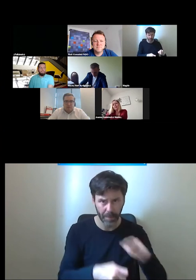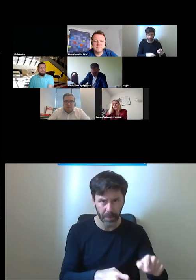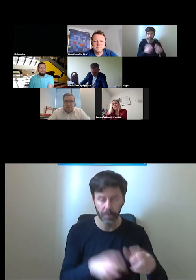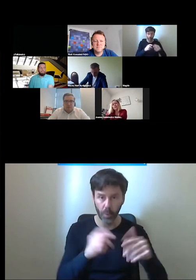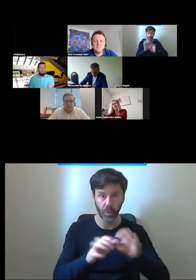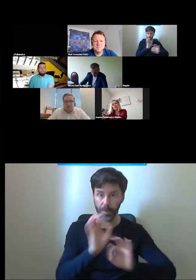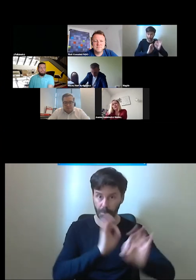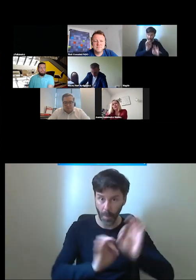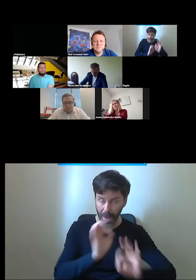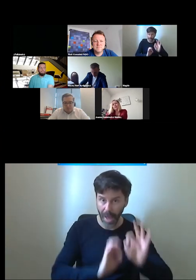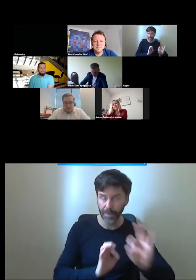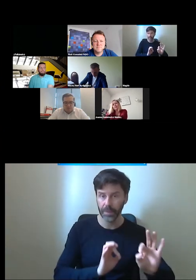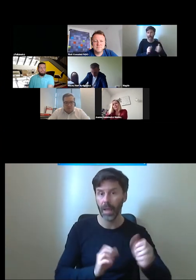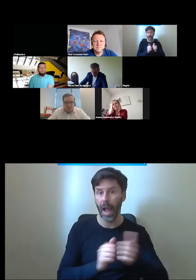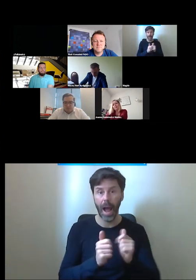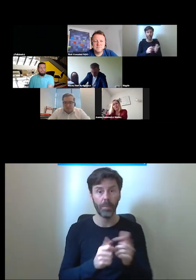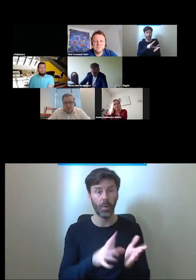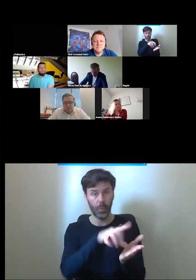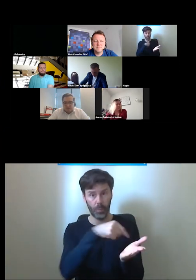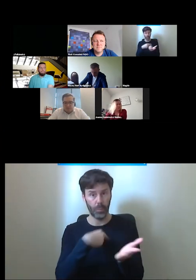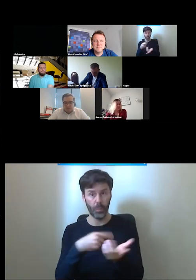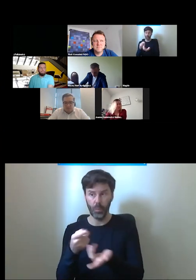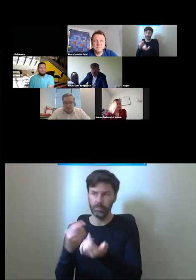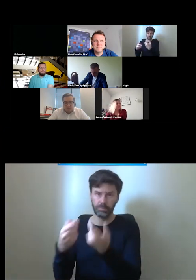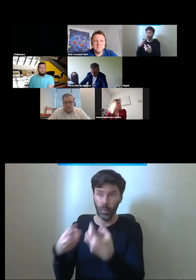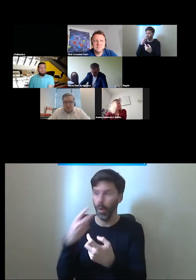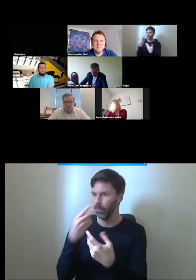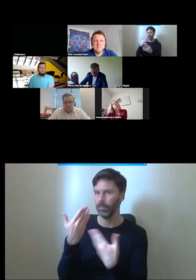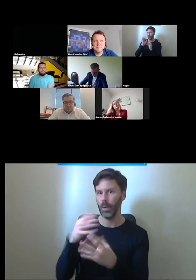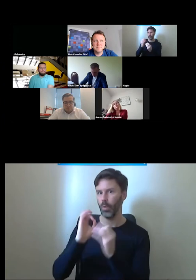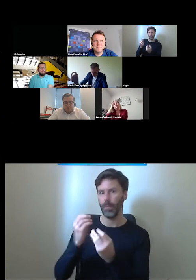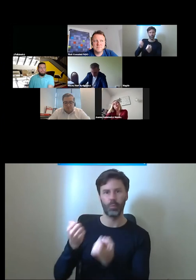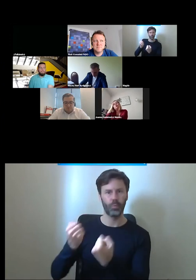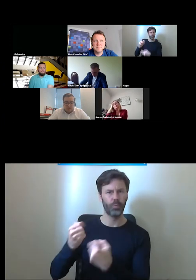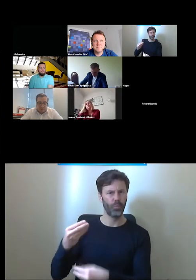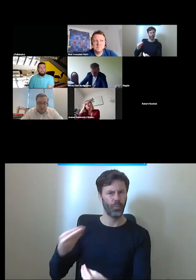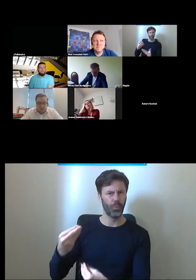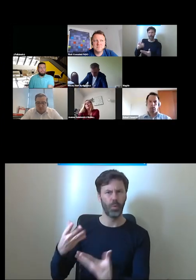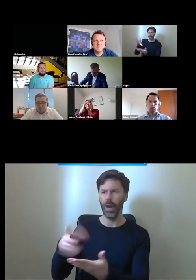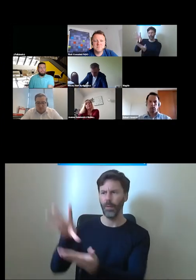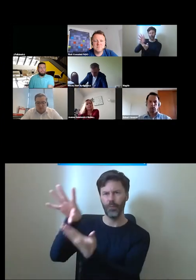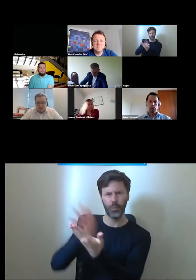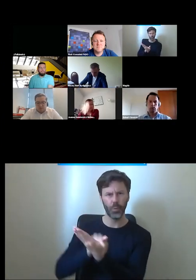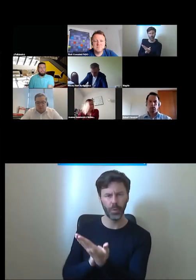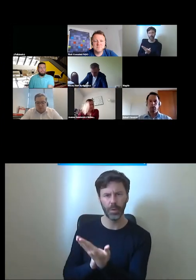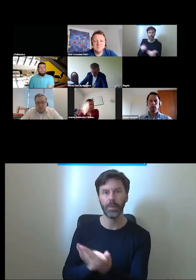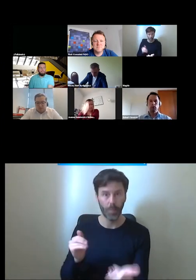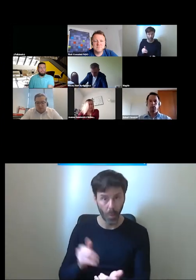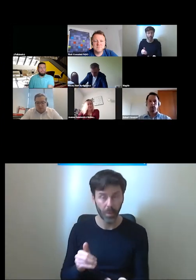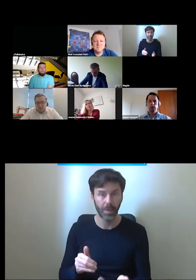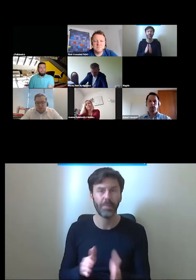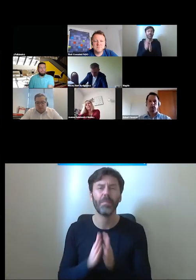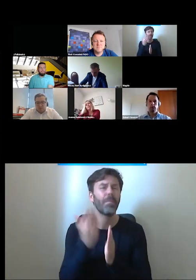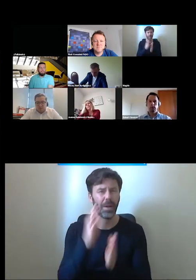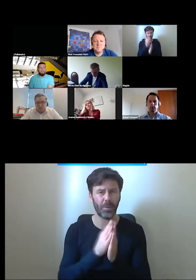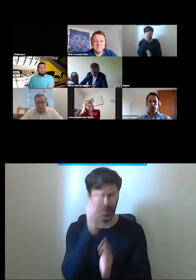które można zaimplementować u nas może często w bardzo prosty sposób a nawet często niedużym kosztem to prosimy o taki